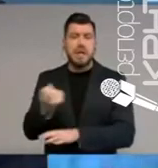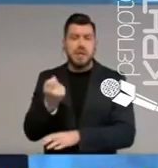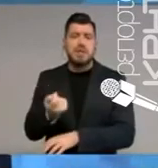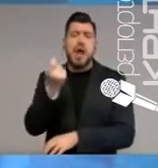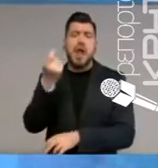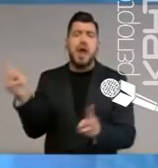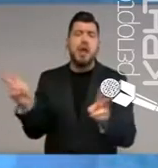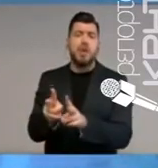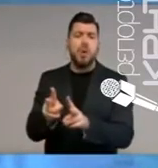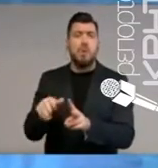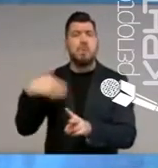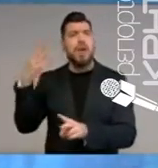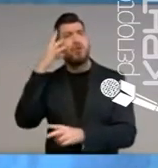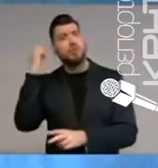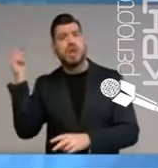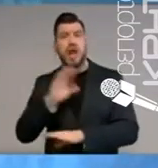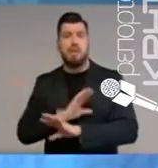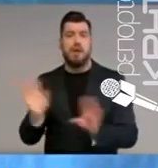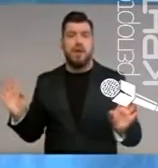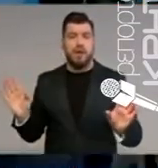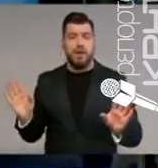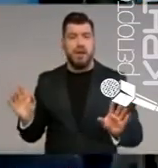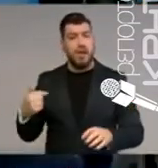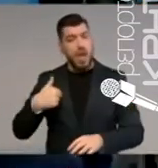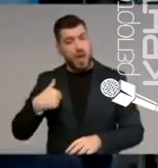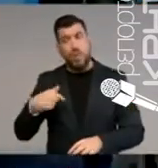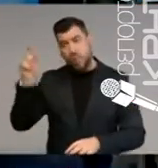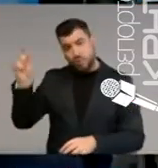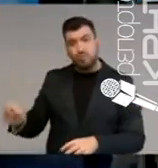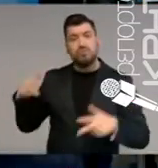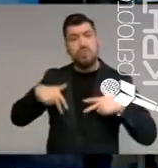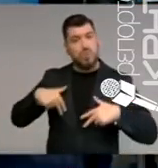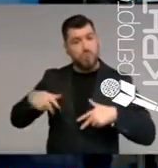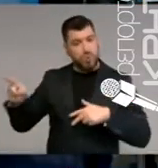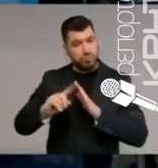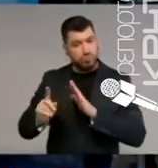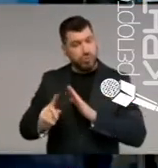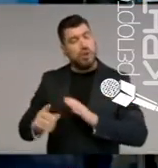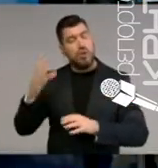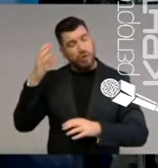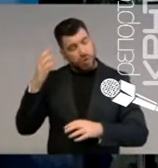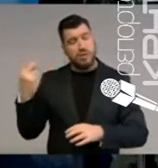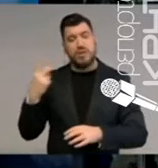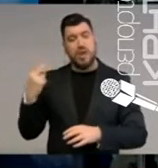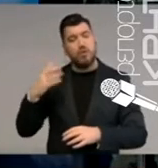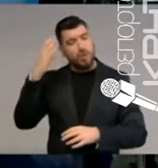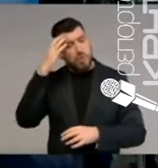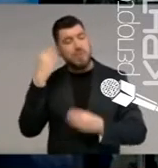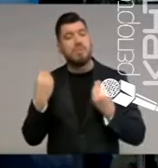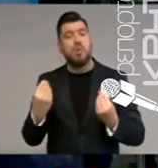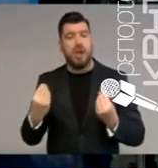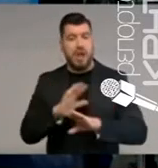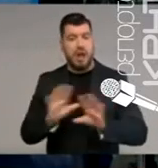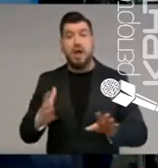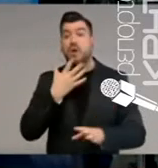Εμείς τουλάχιστον και εγώ και ο Γιάννης το γνωρίζουμε αυτό πάρα πολύ καλά να συμβαίνει στην Κρήτη η οποία δυστυχώς έχει ιδιαίτερα επιβαρημένα